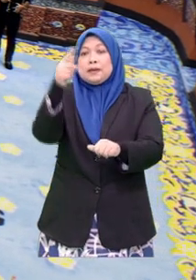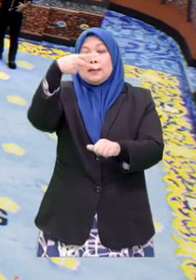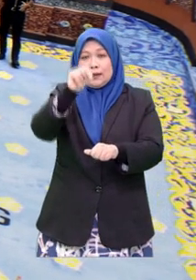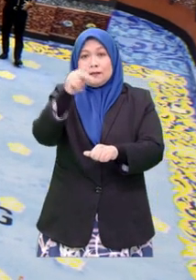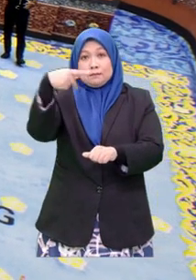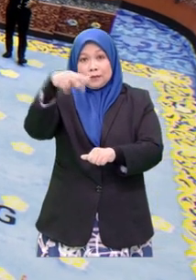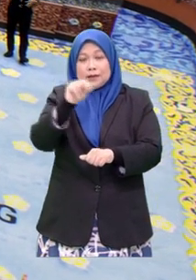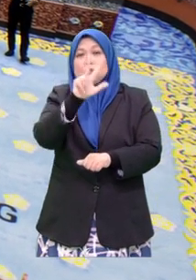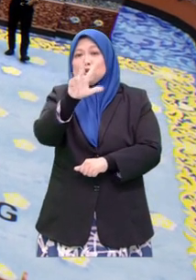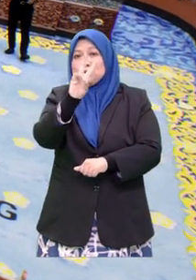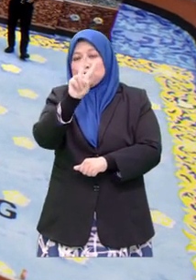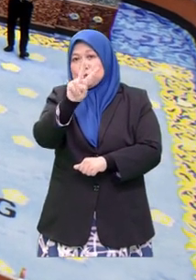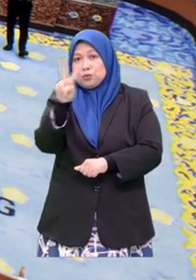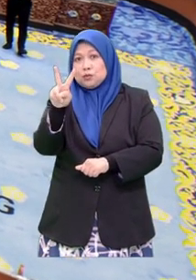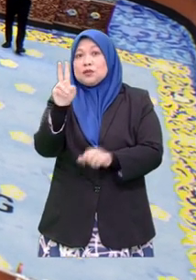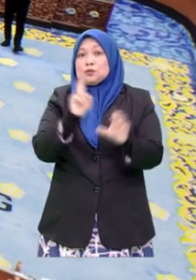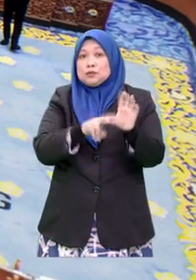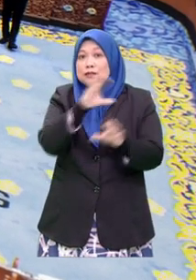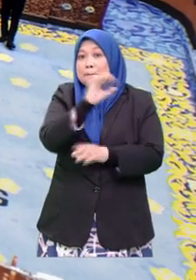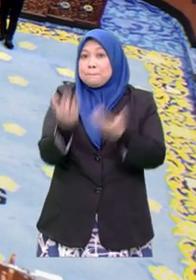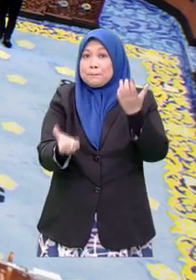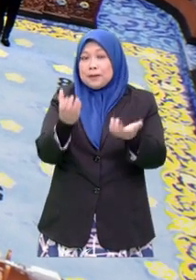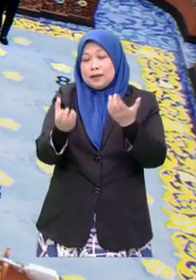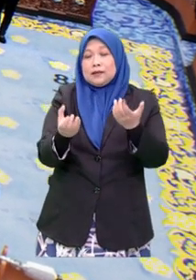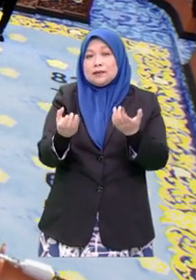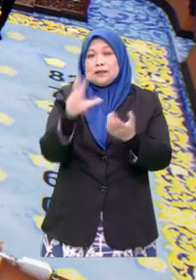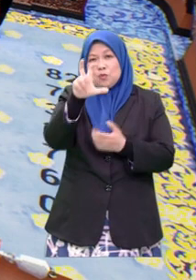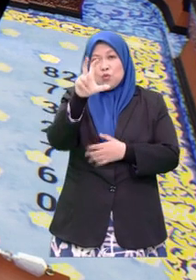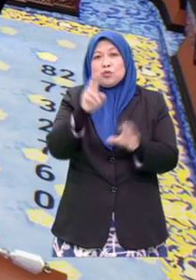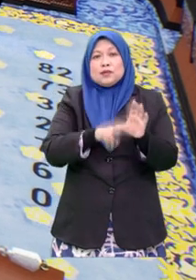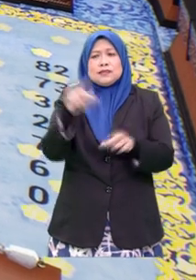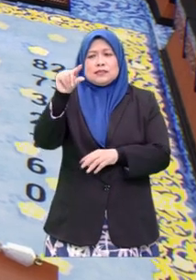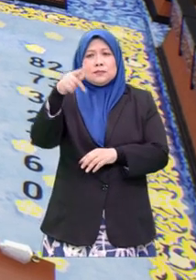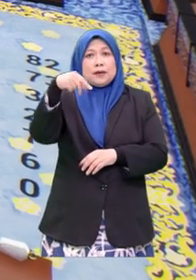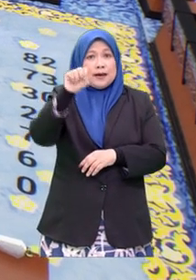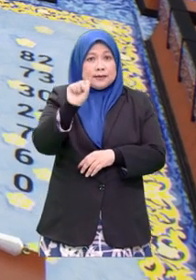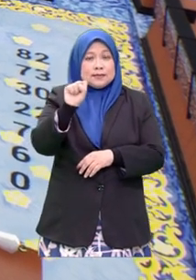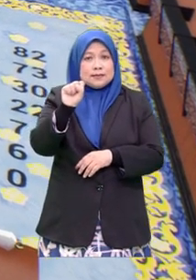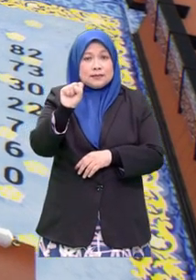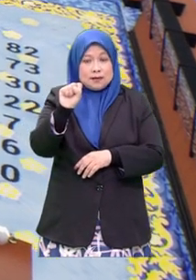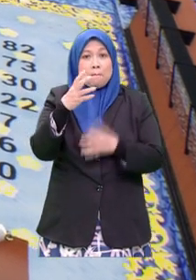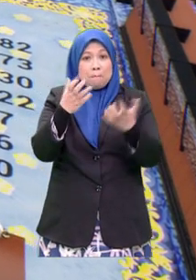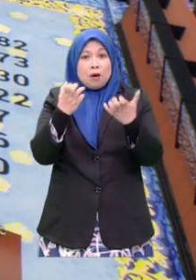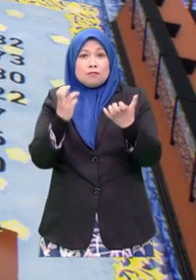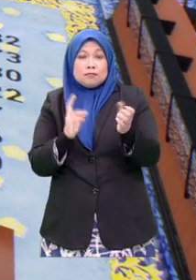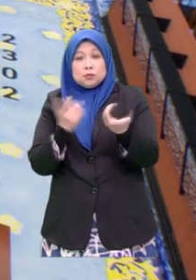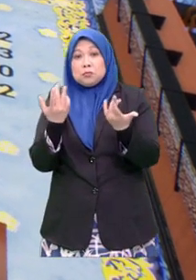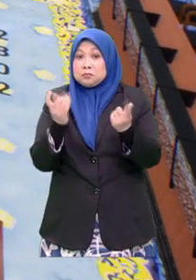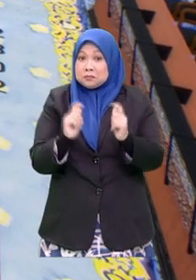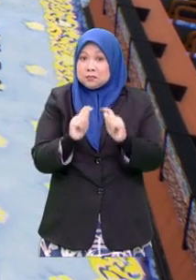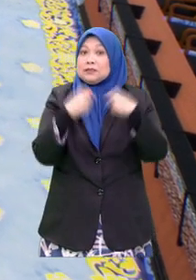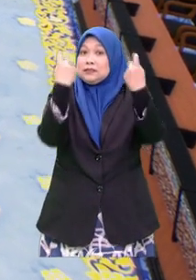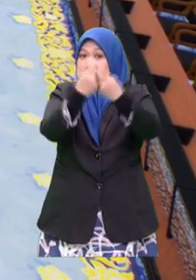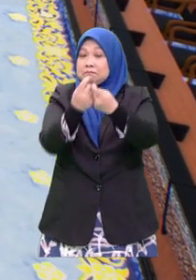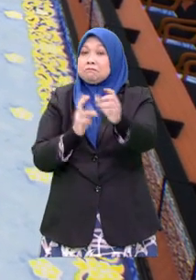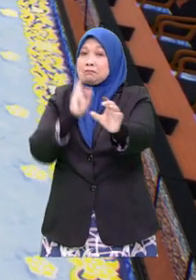Perikatan Nasional, 73 kerusi. Barisan Nasional menang 30 kerusi. GPS yang kini mahu menjadi kingmaker bersama dengan